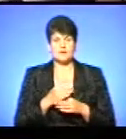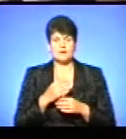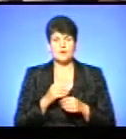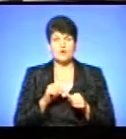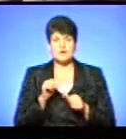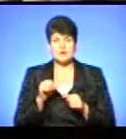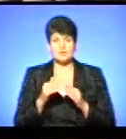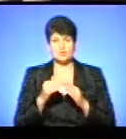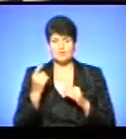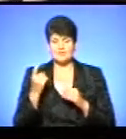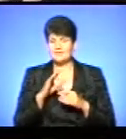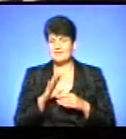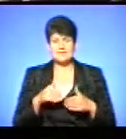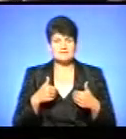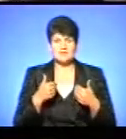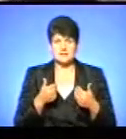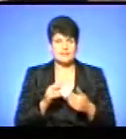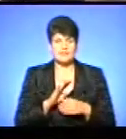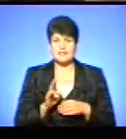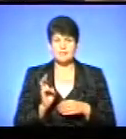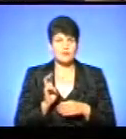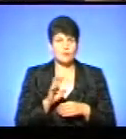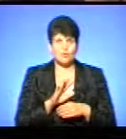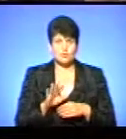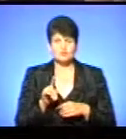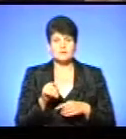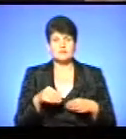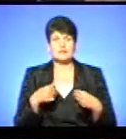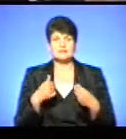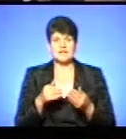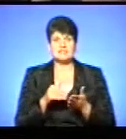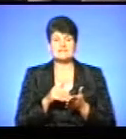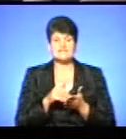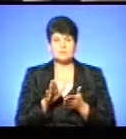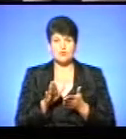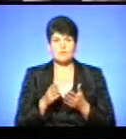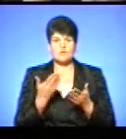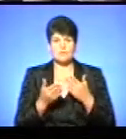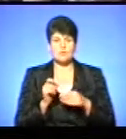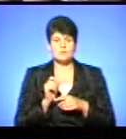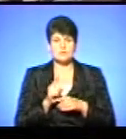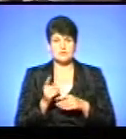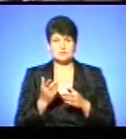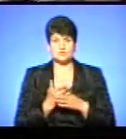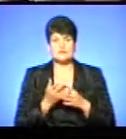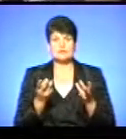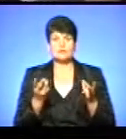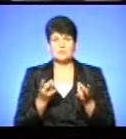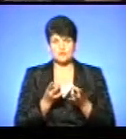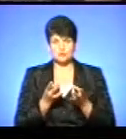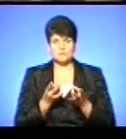домогосподарства не звертались, не приходили. І щоб їм або надати відмову, або призначити субсидію, необхідно